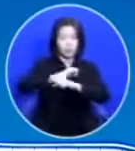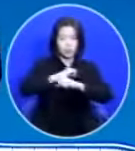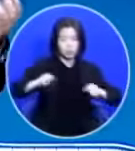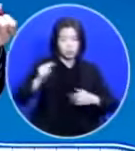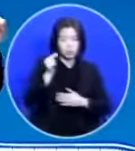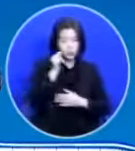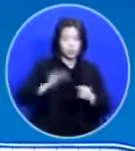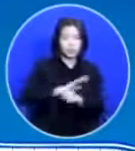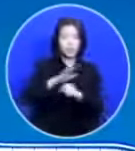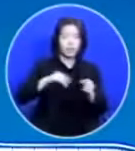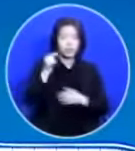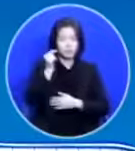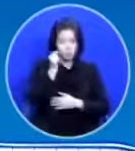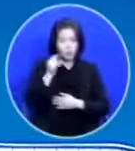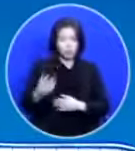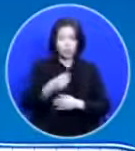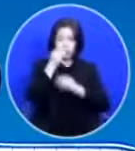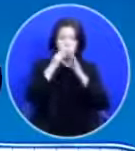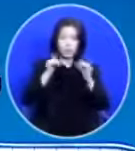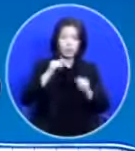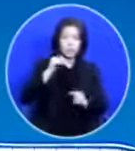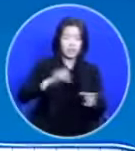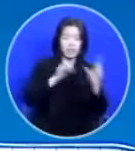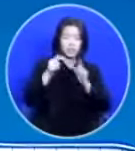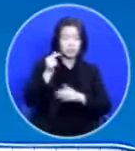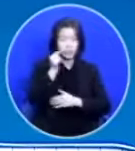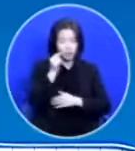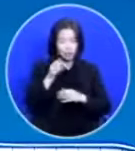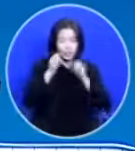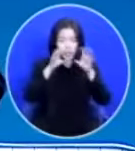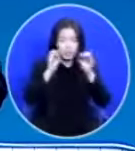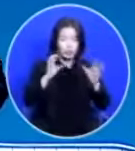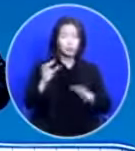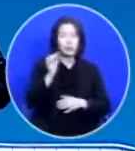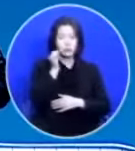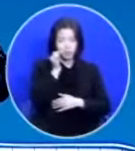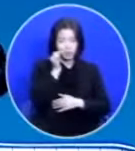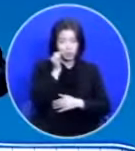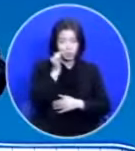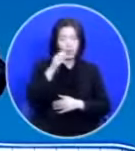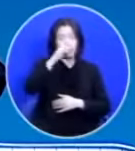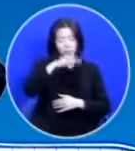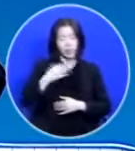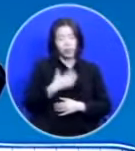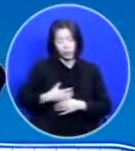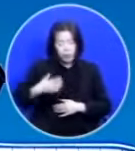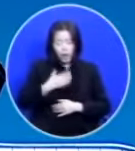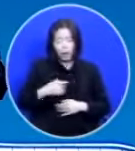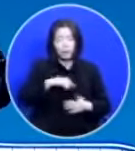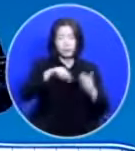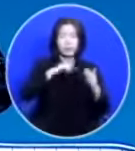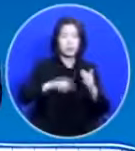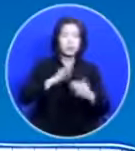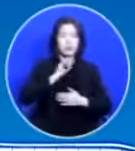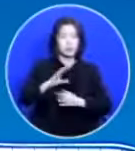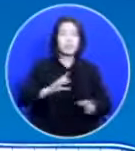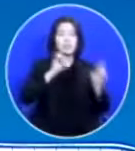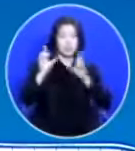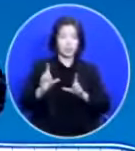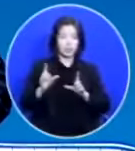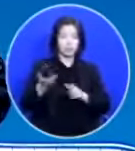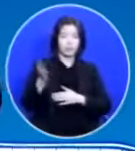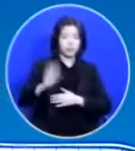내가 거룩하게 살지 못한 거 내가 전도하지 못한 거 그냥 괴로움 속에서만 삽니다 그런데 여러분